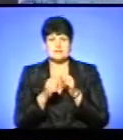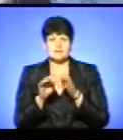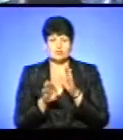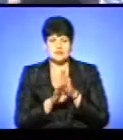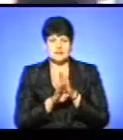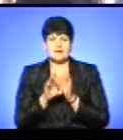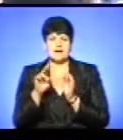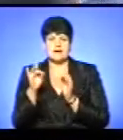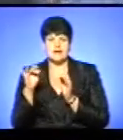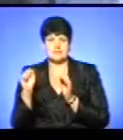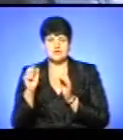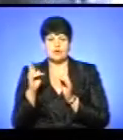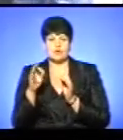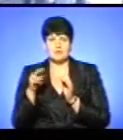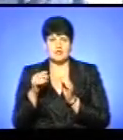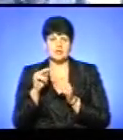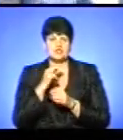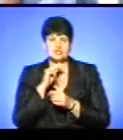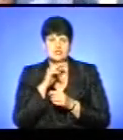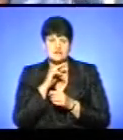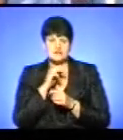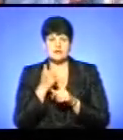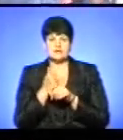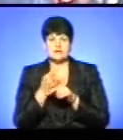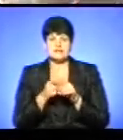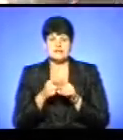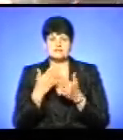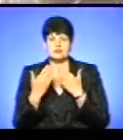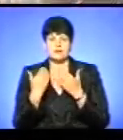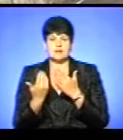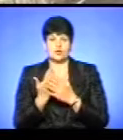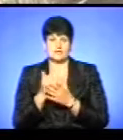Яремча, Коломиї, Чернівці. Але основне для дітей спілкування і нові знайомства.